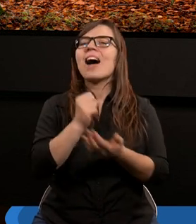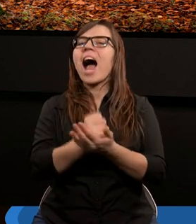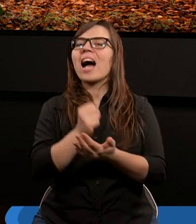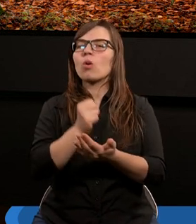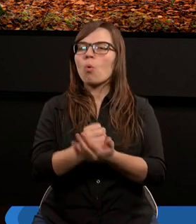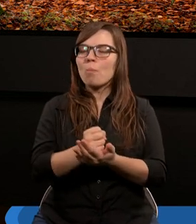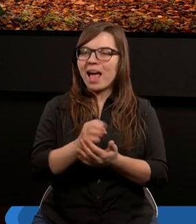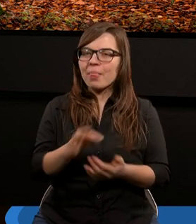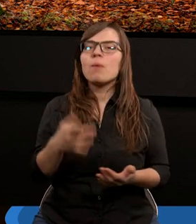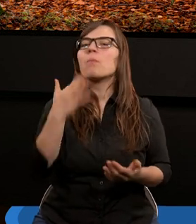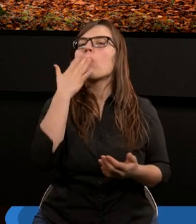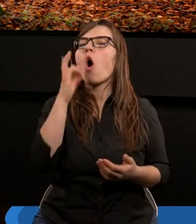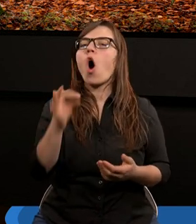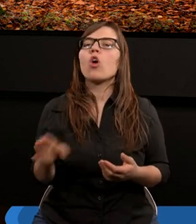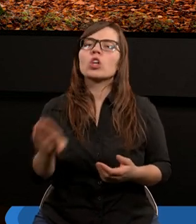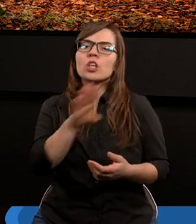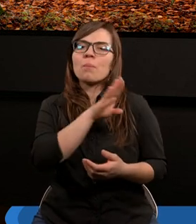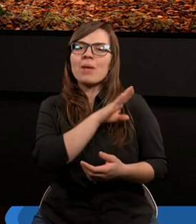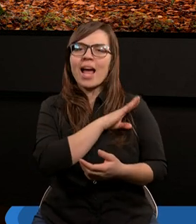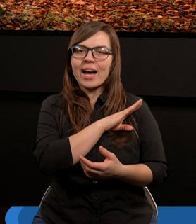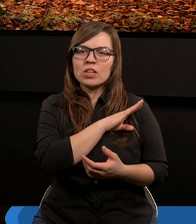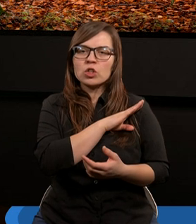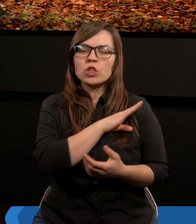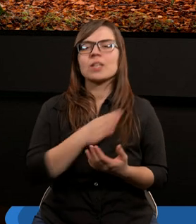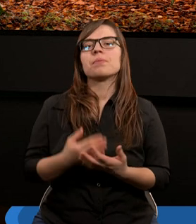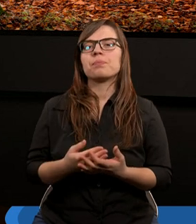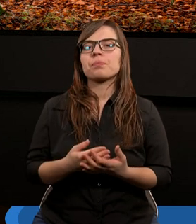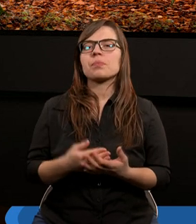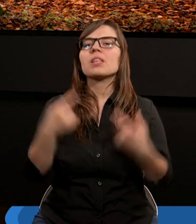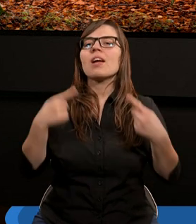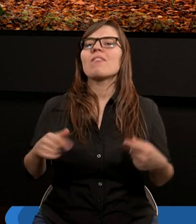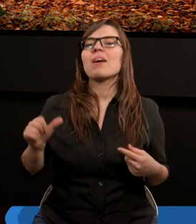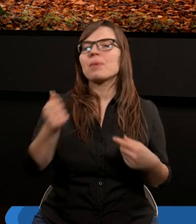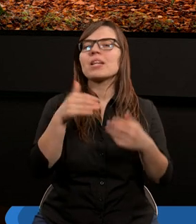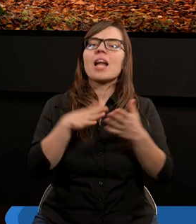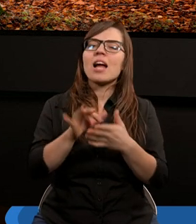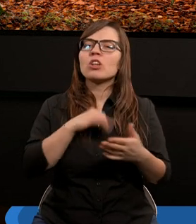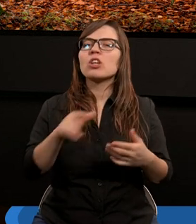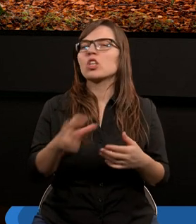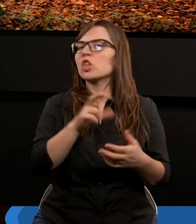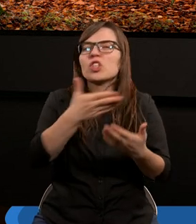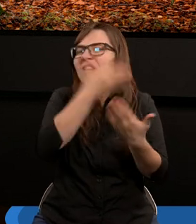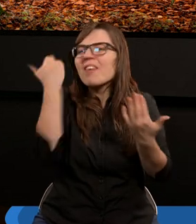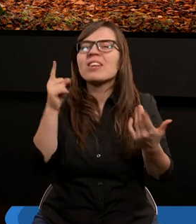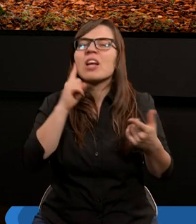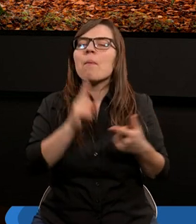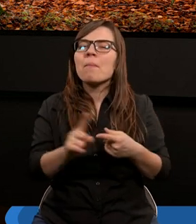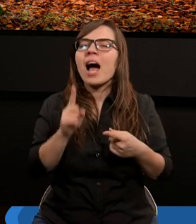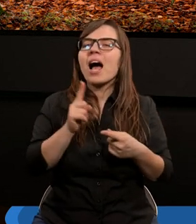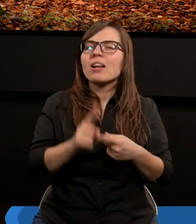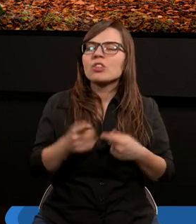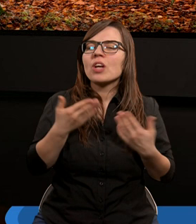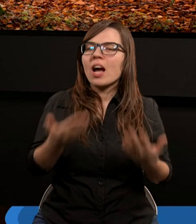Mówi o śmierci. Wiersz pierwszy zaczyna się w ten sposób. Czy nie wiecie bracia?